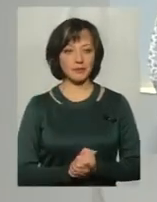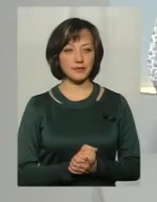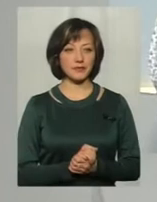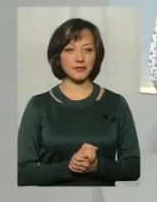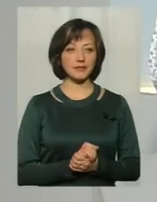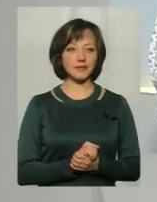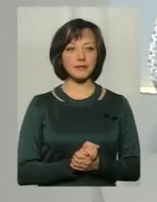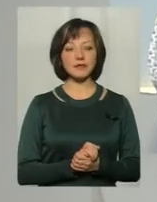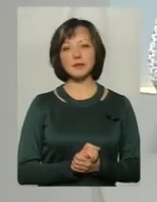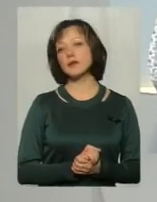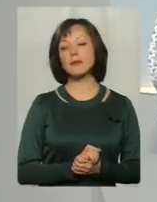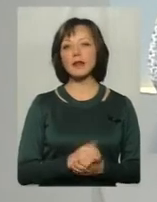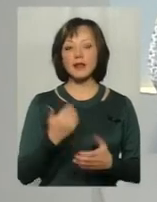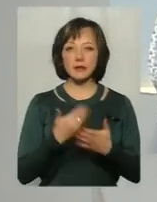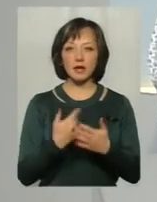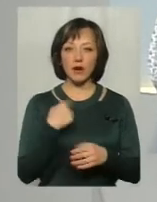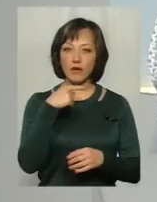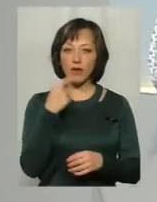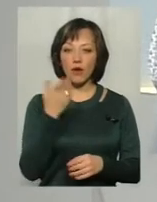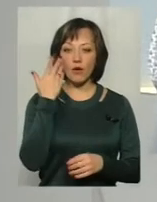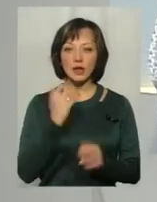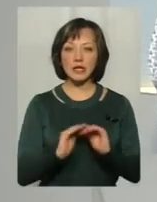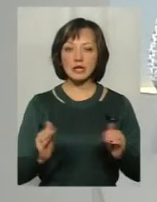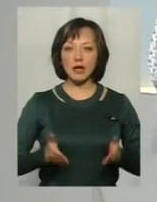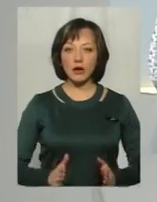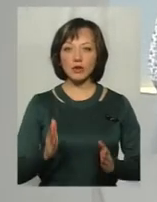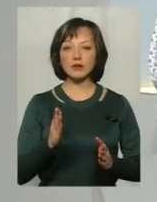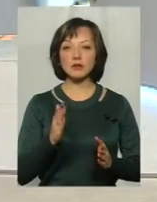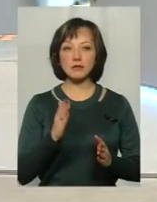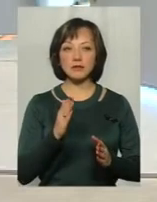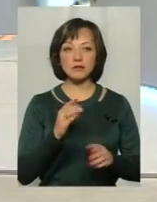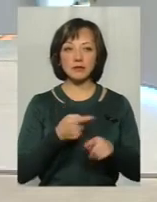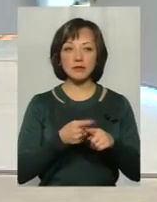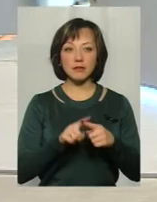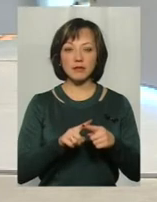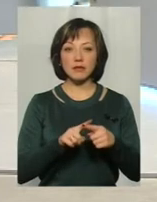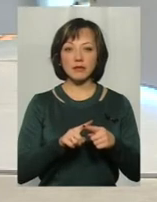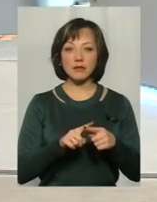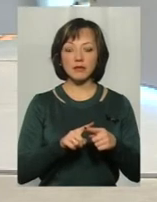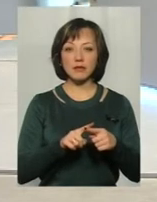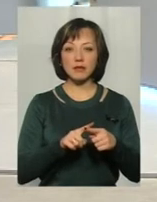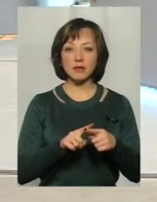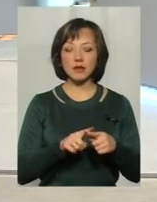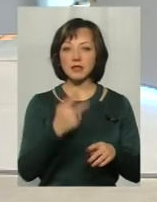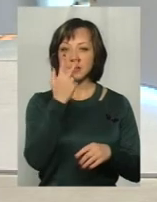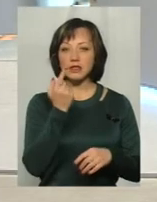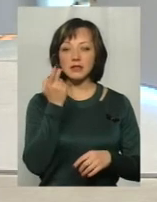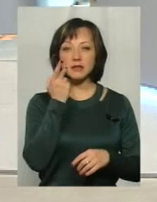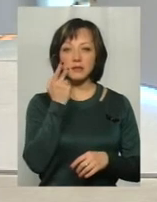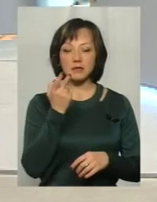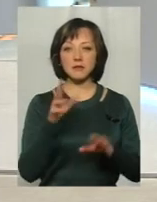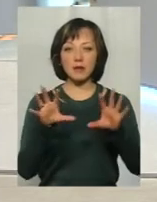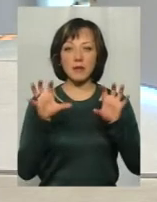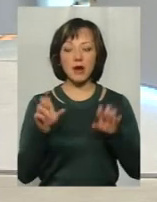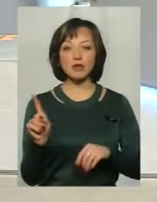Богдан. Як я говорю, коли дітей народжується, вона відчуває багато чого. Ми завжди звикли сприймати те, що